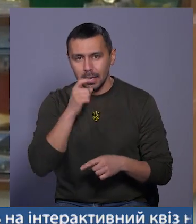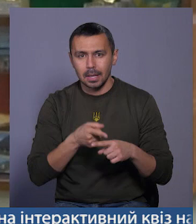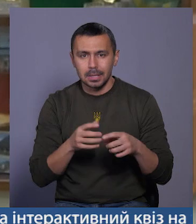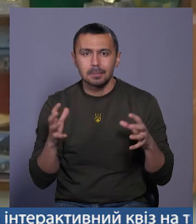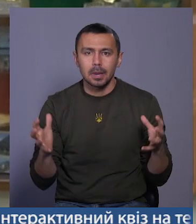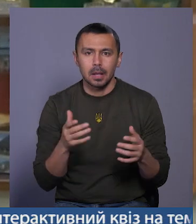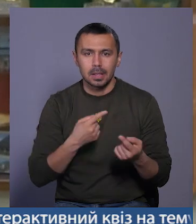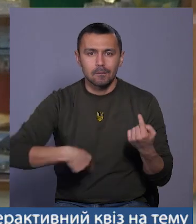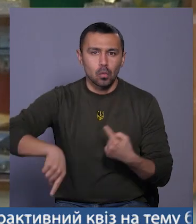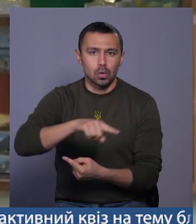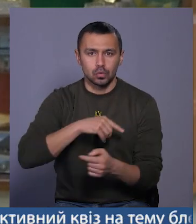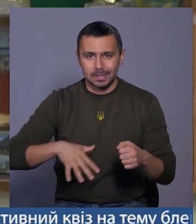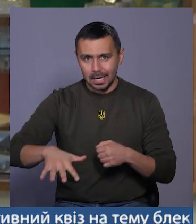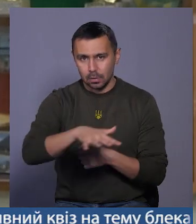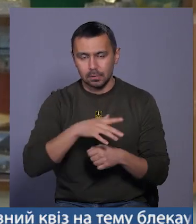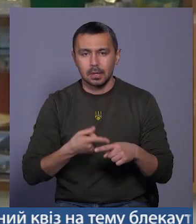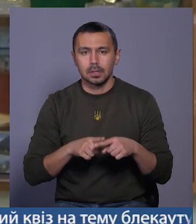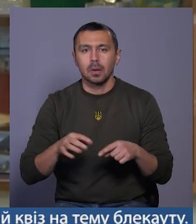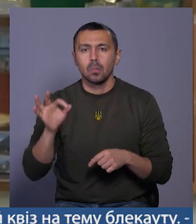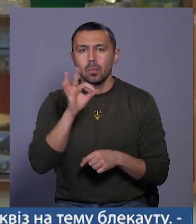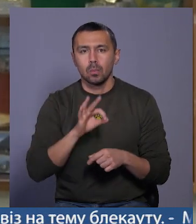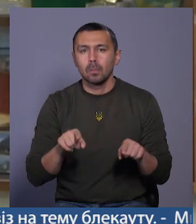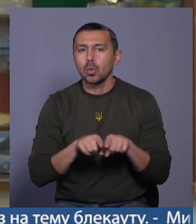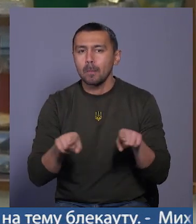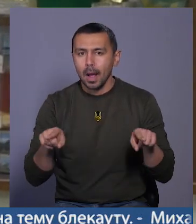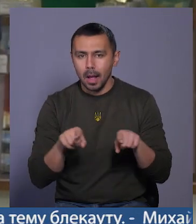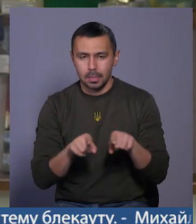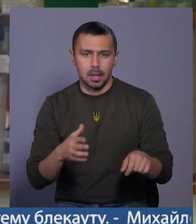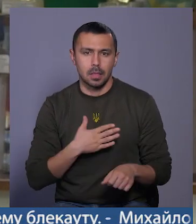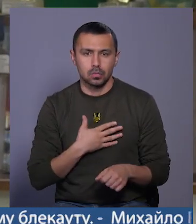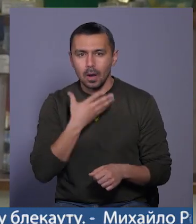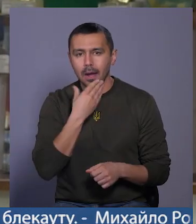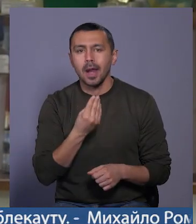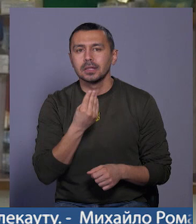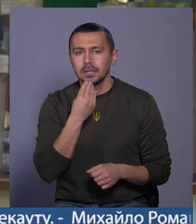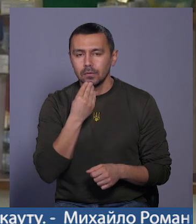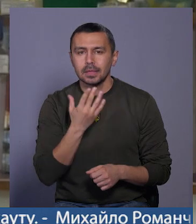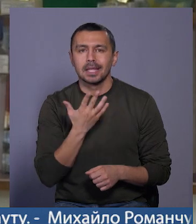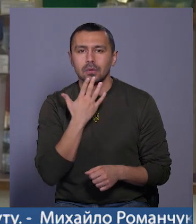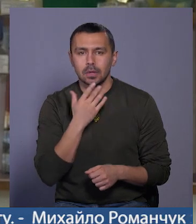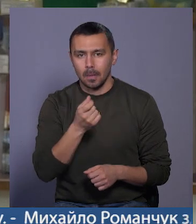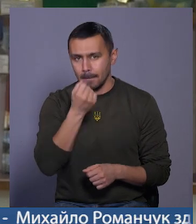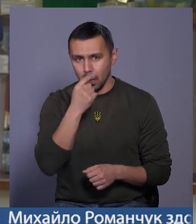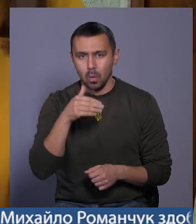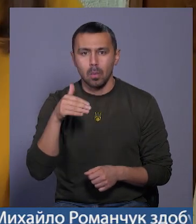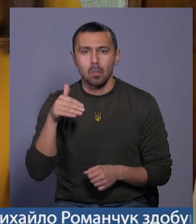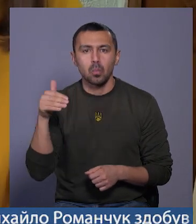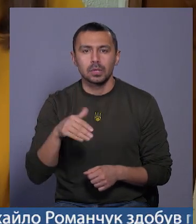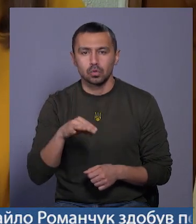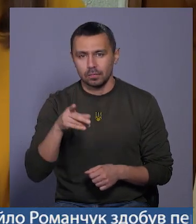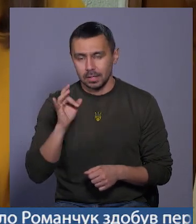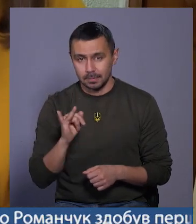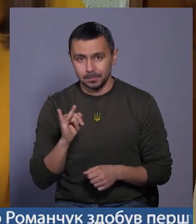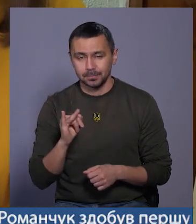збереження навколишнього середовища, це і пропаганда нашого красивого національного парку «Подільські ТОВТРи».